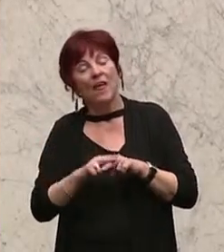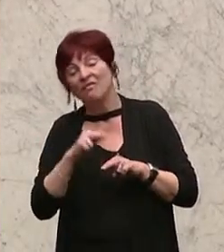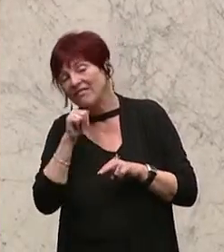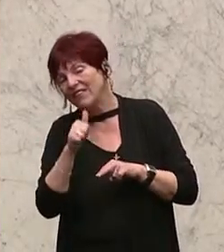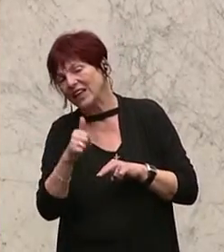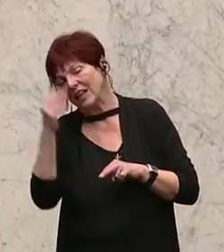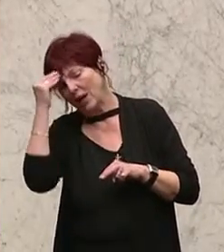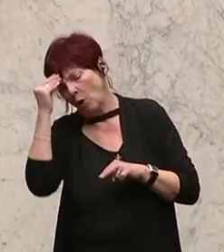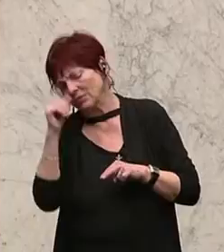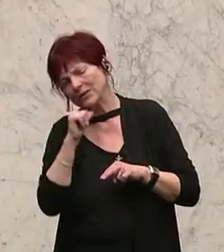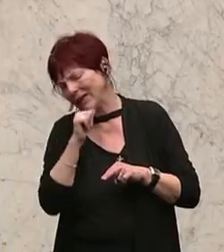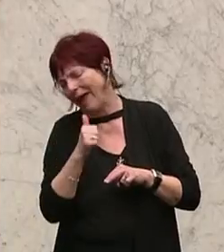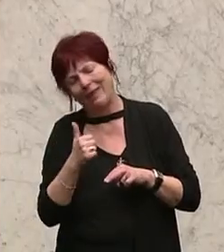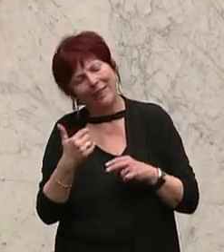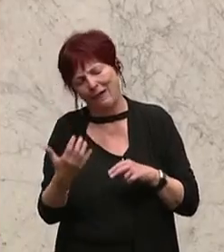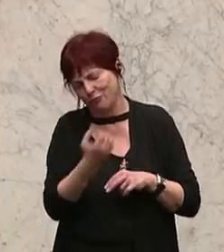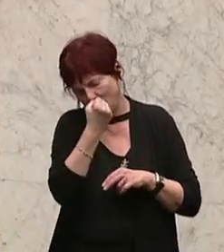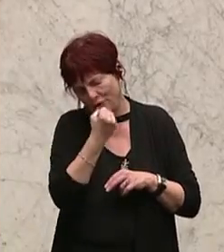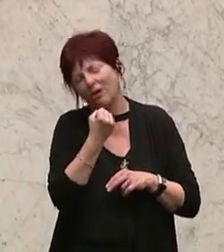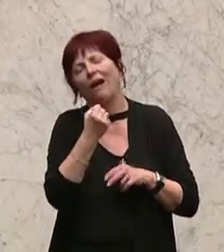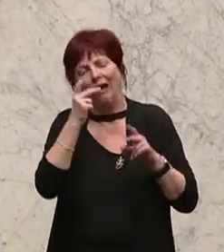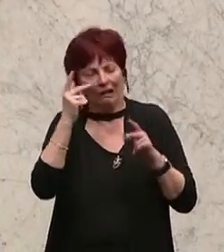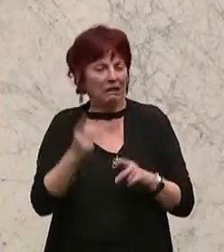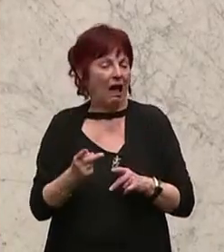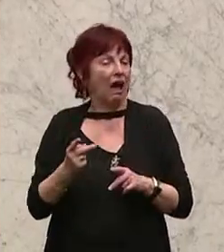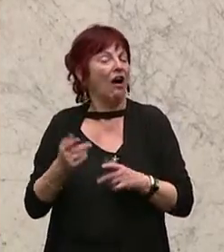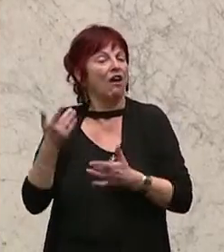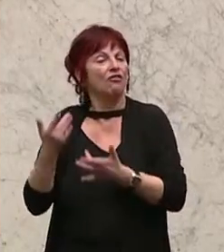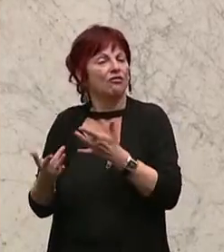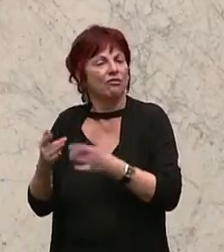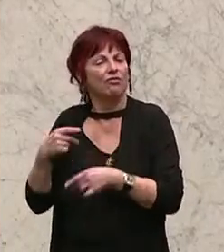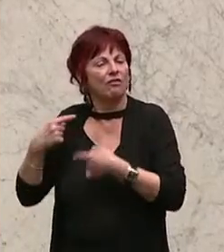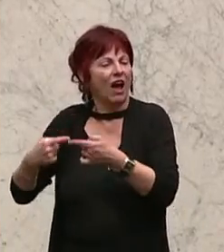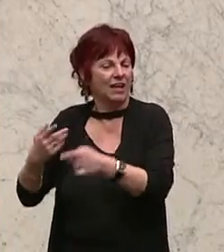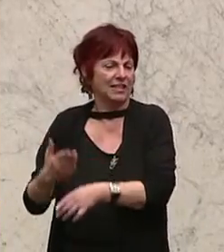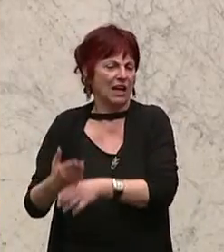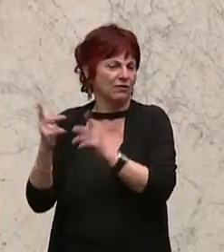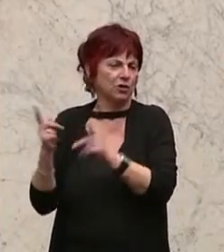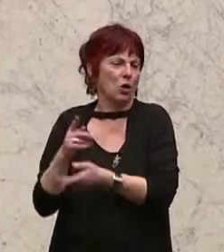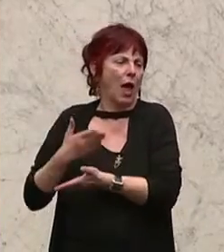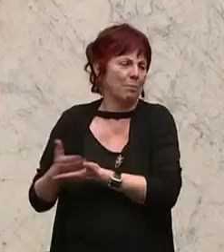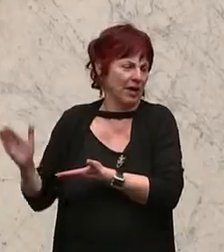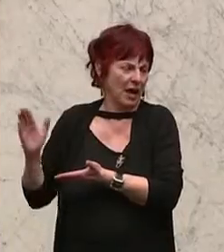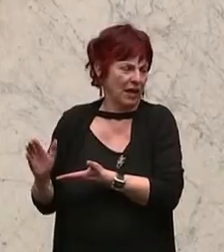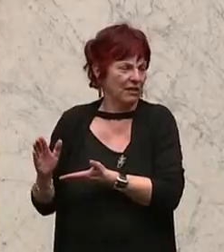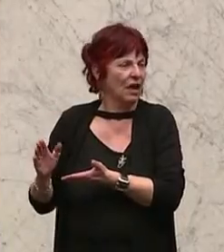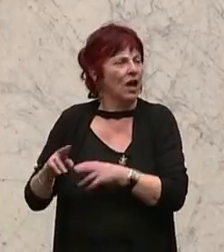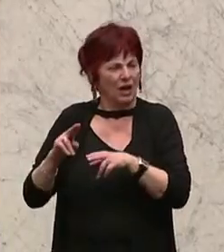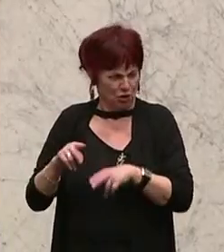gewährleistet wird, weil, unser Kollege Stefan hat es schon angesprochen, natürlich jetzt schon die Situation absurd ist, dass das hier der Rechtsanwaltskammer an sich